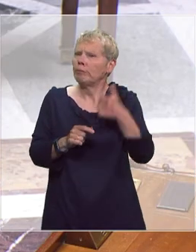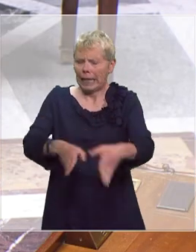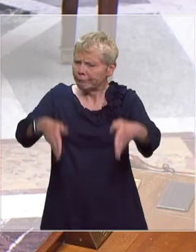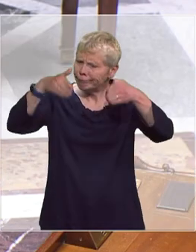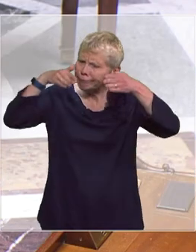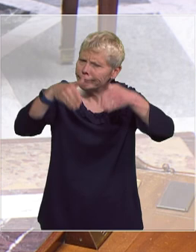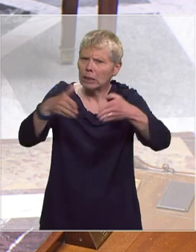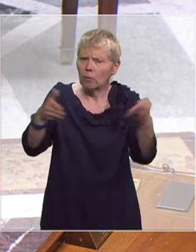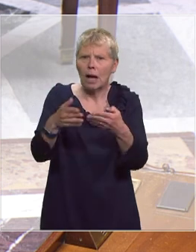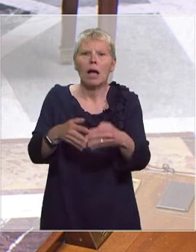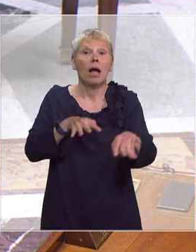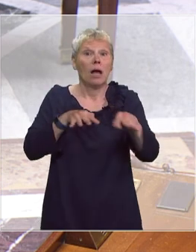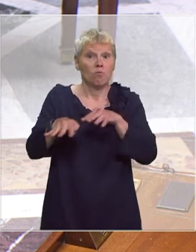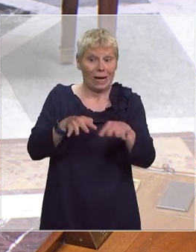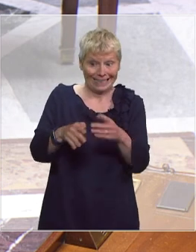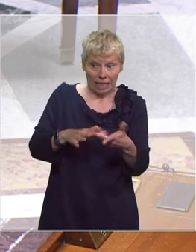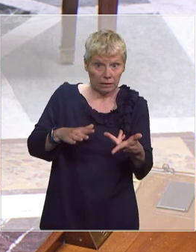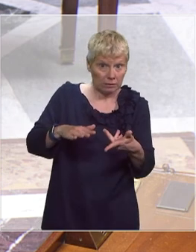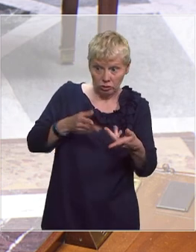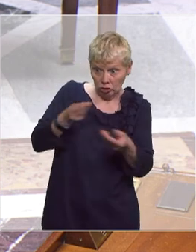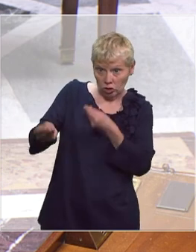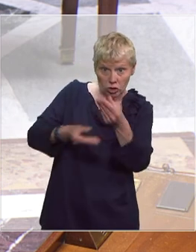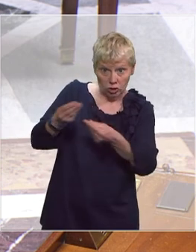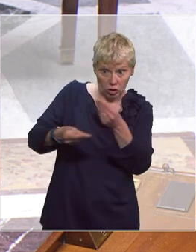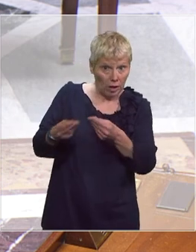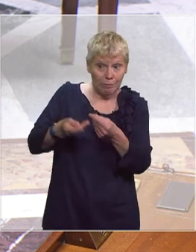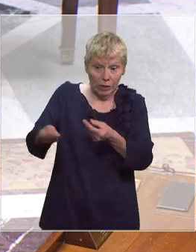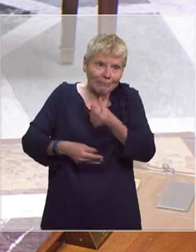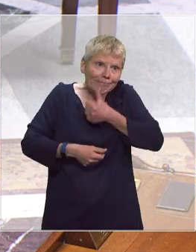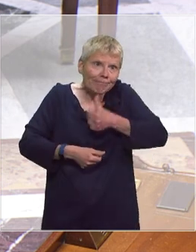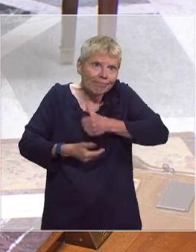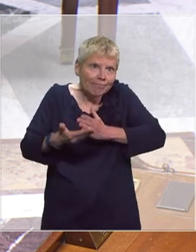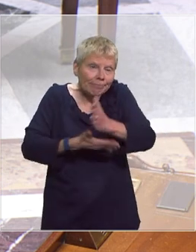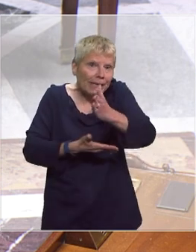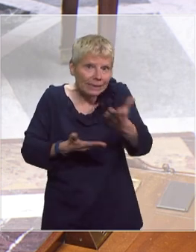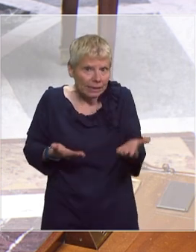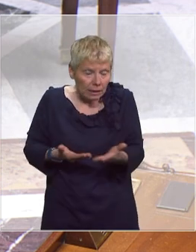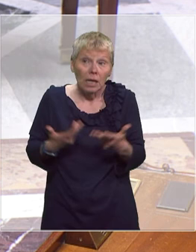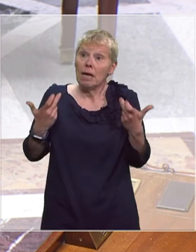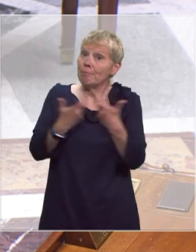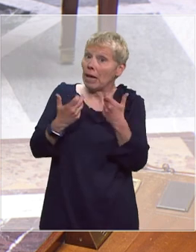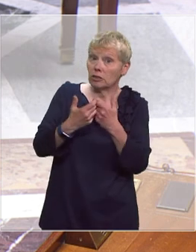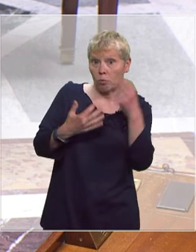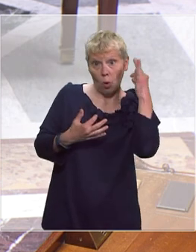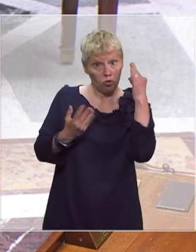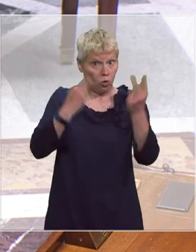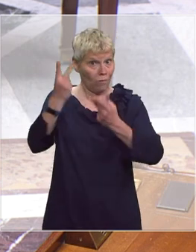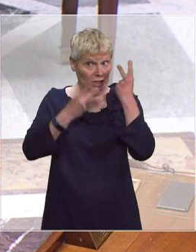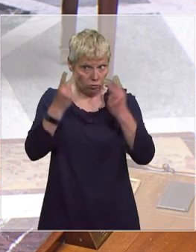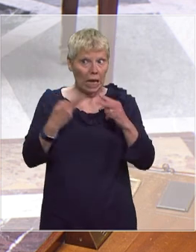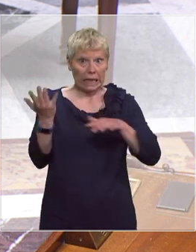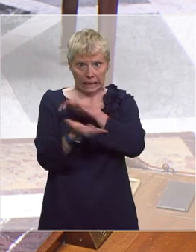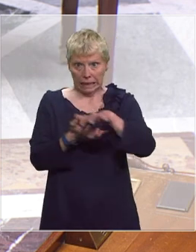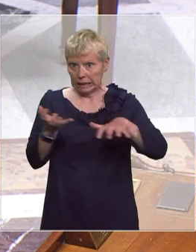les moyens donnés à ces acteurs-là pour passer cette crise et c'est vrai pour l'audiovisuel qui est particulièrement touché par cette crise également